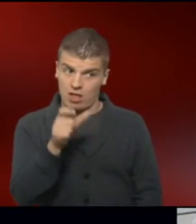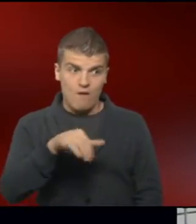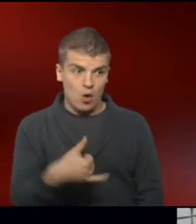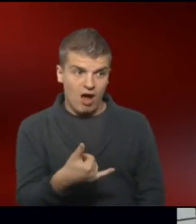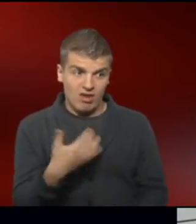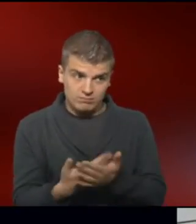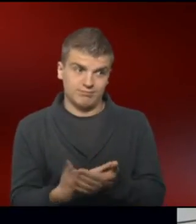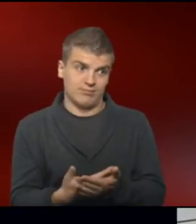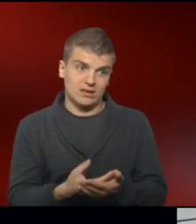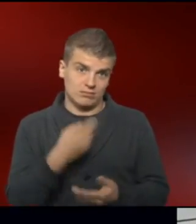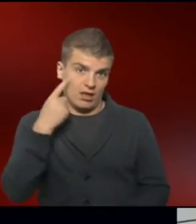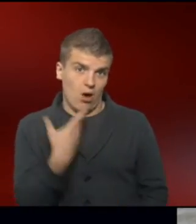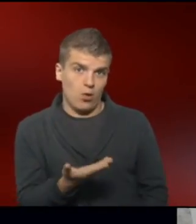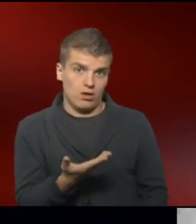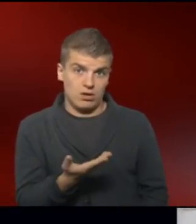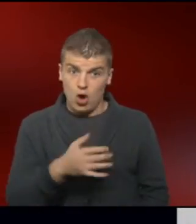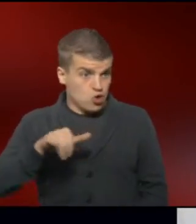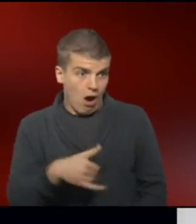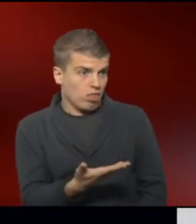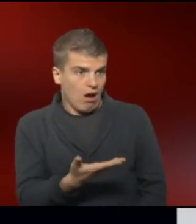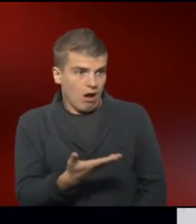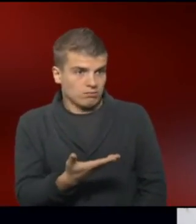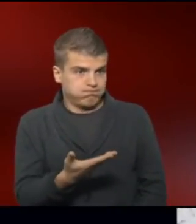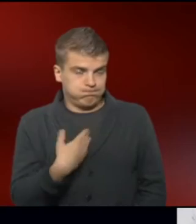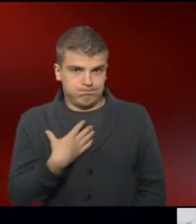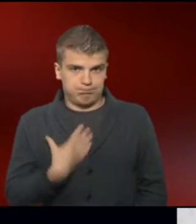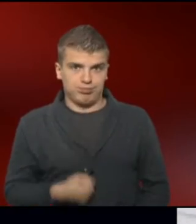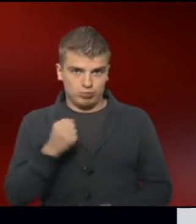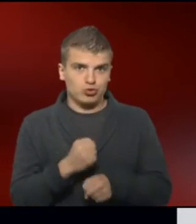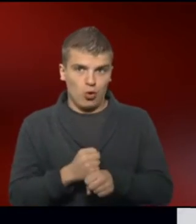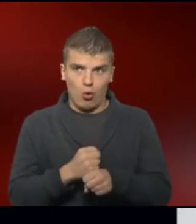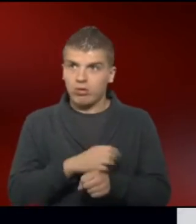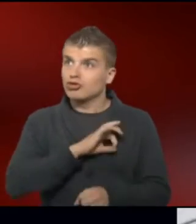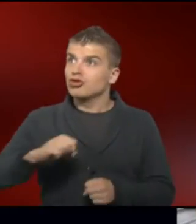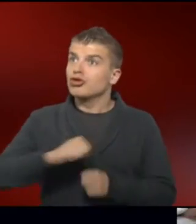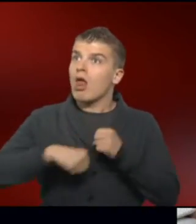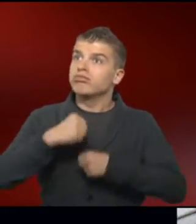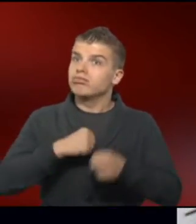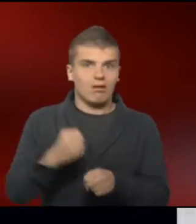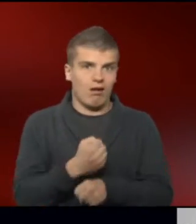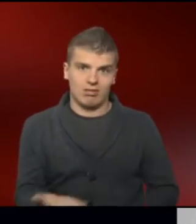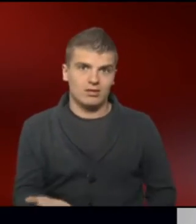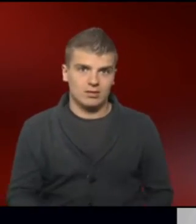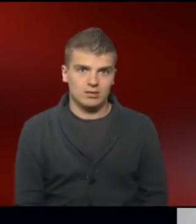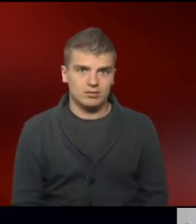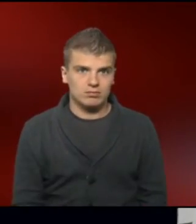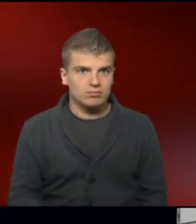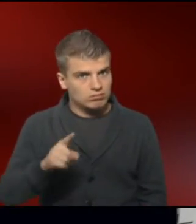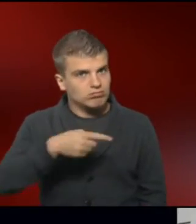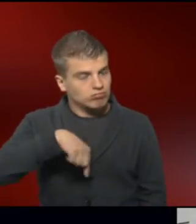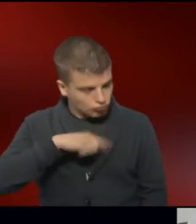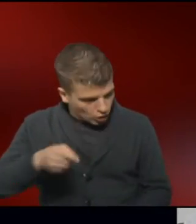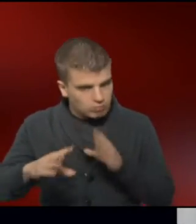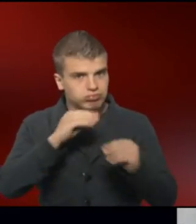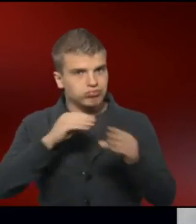ihr war. Und das konnte Johanna natürlich auch nicht so schnell verarbeiten. Aber wir haben das dann